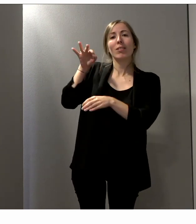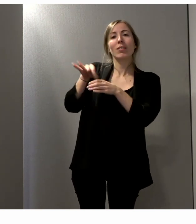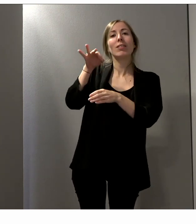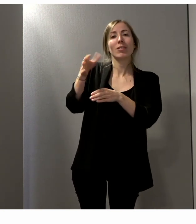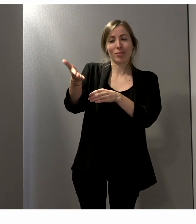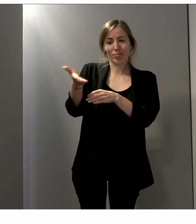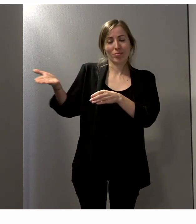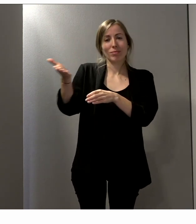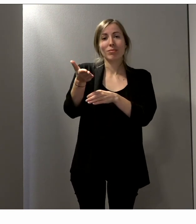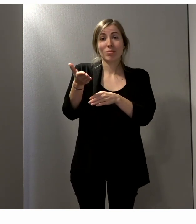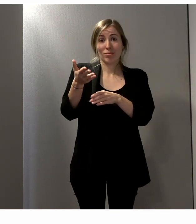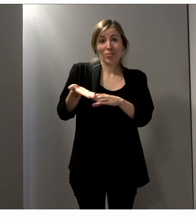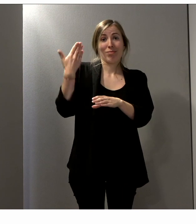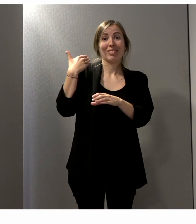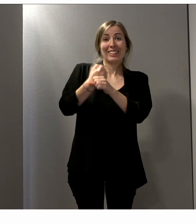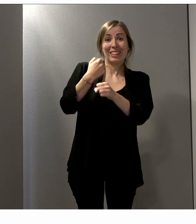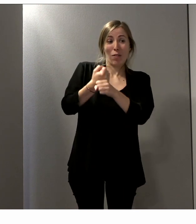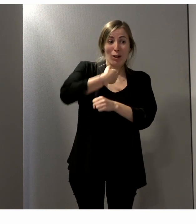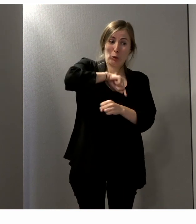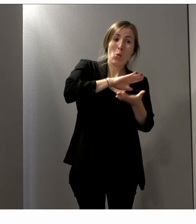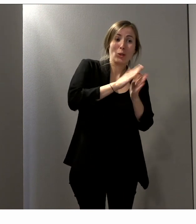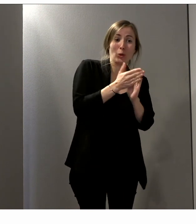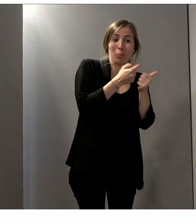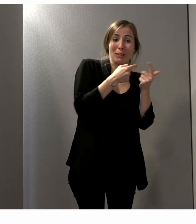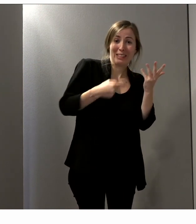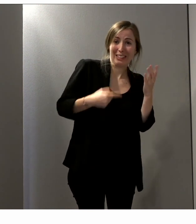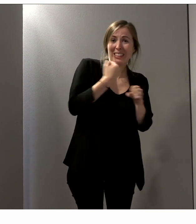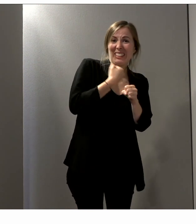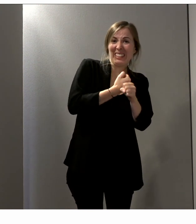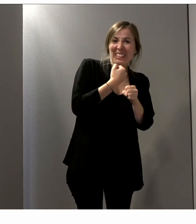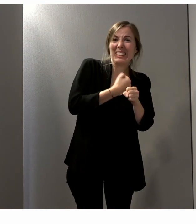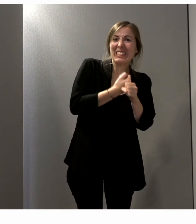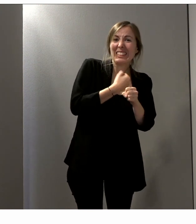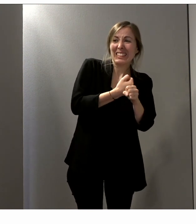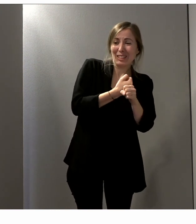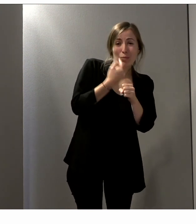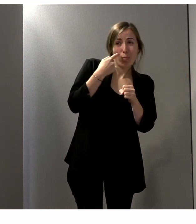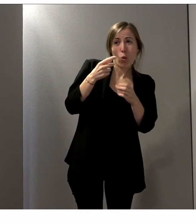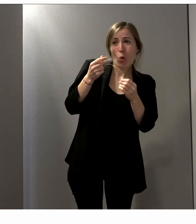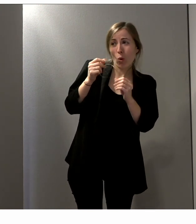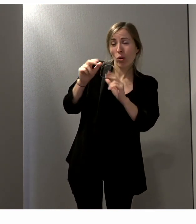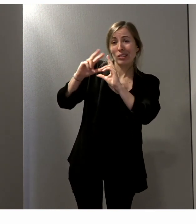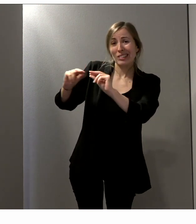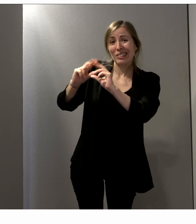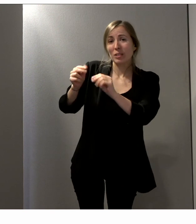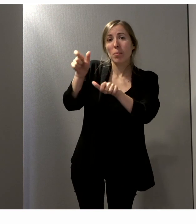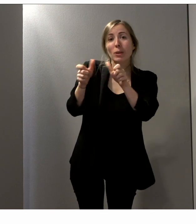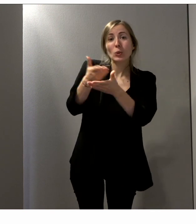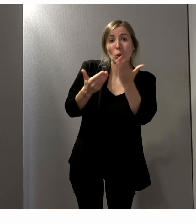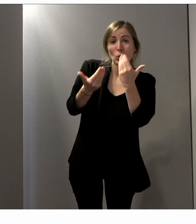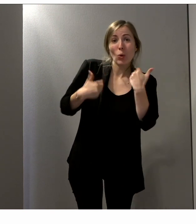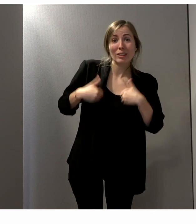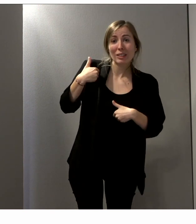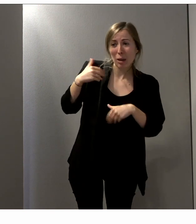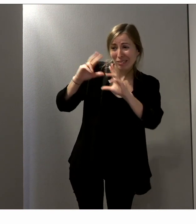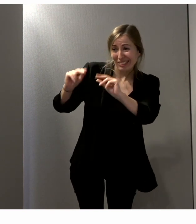un travail qui avait été fait par nos associations et par nous-mêmes pour expliquer aux personnes en situation de